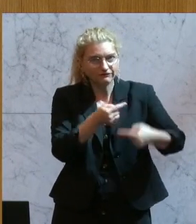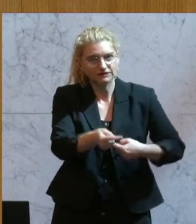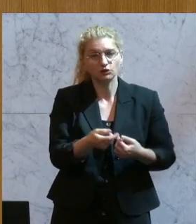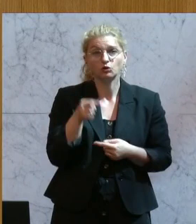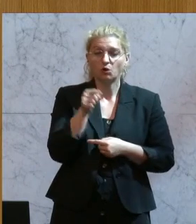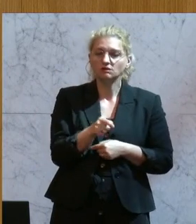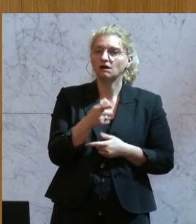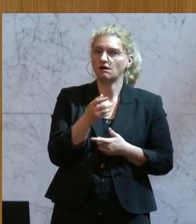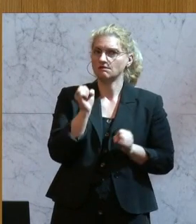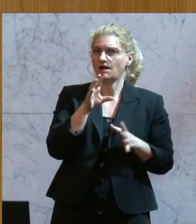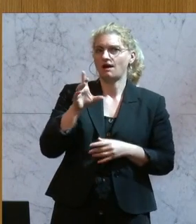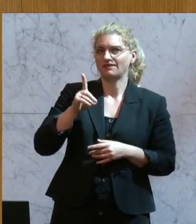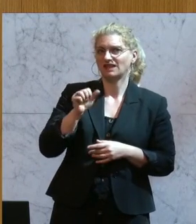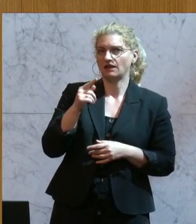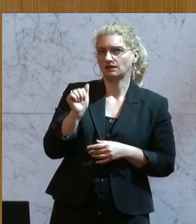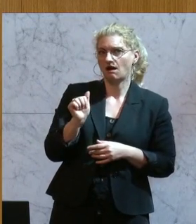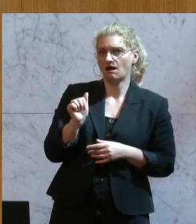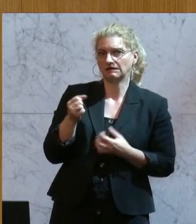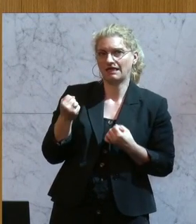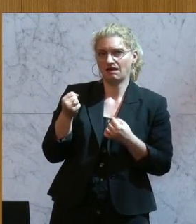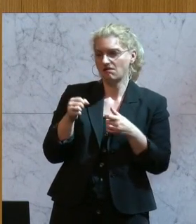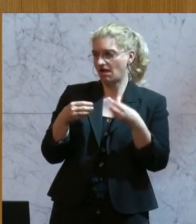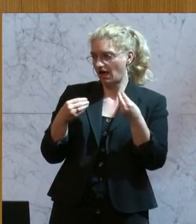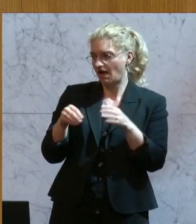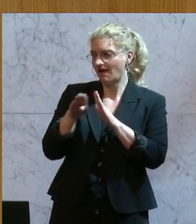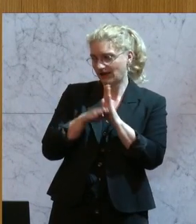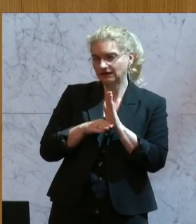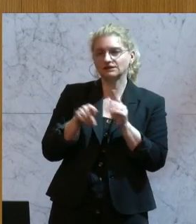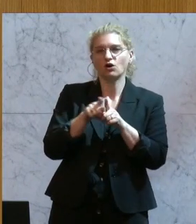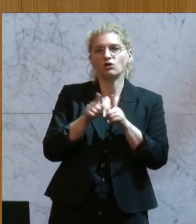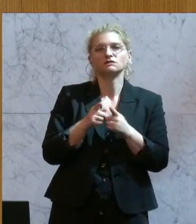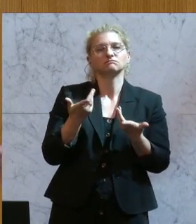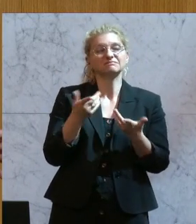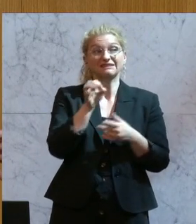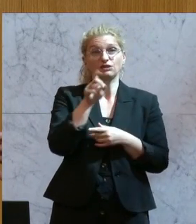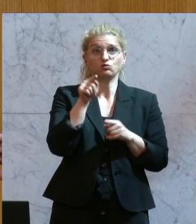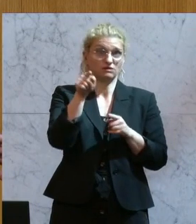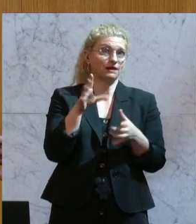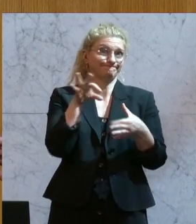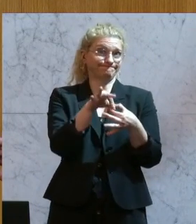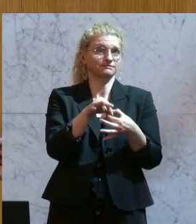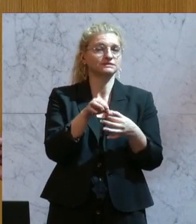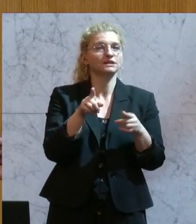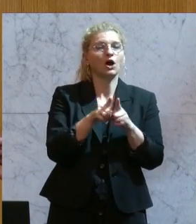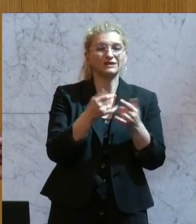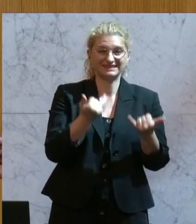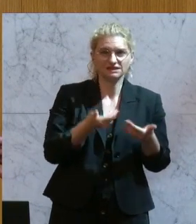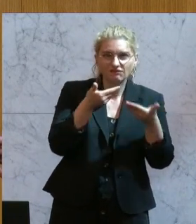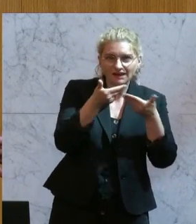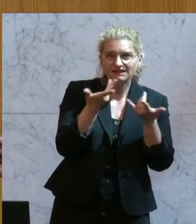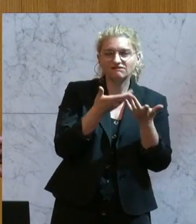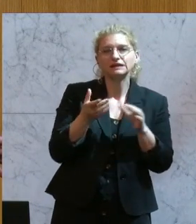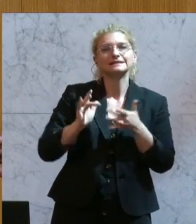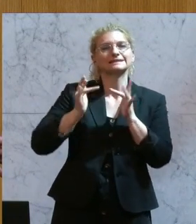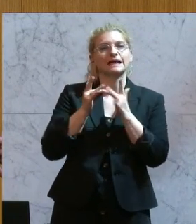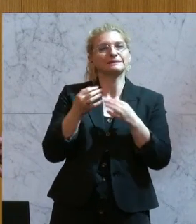hier setzt der Data Act, also auch der Data Governance Act der Europäischen Union an. Und derzeit in Verhandlung ist auch der Cybersicherheit